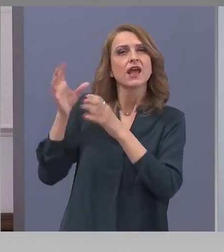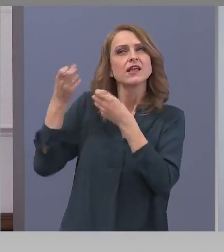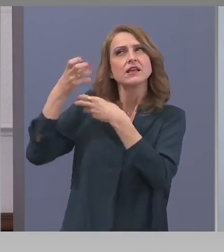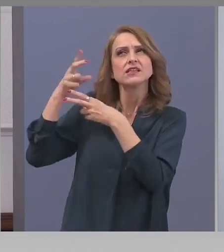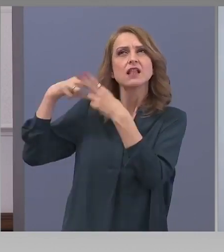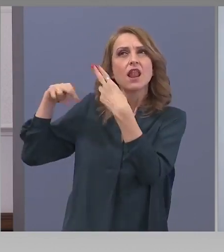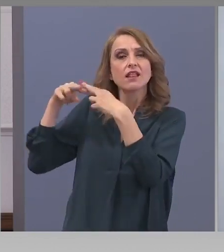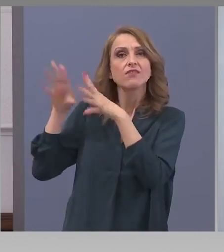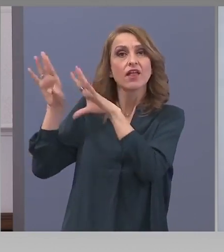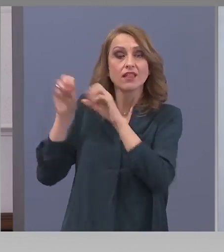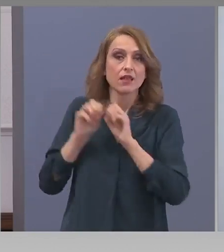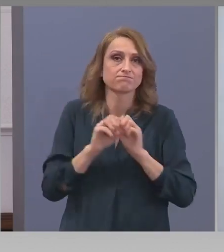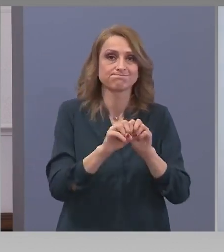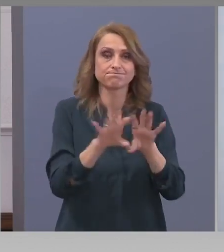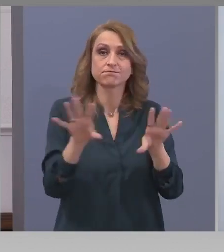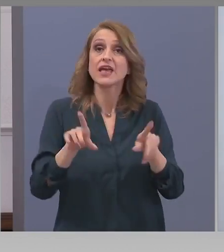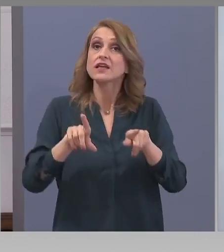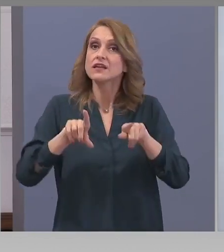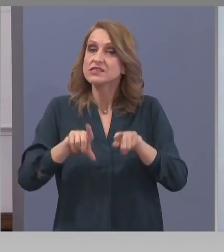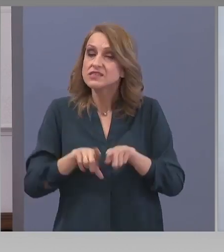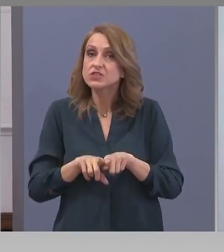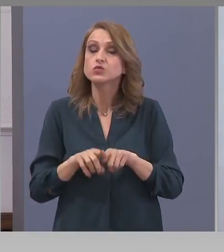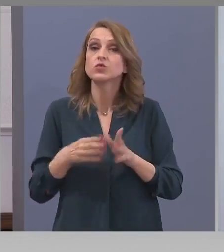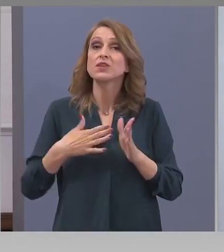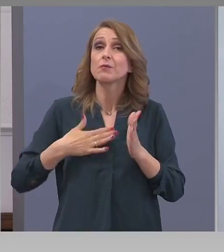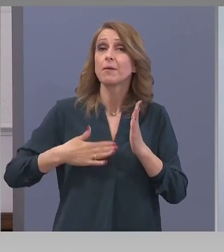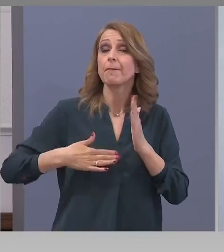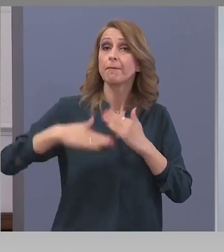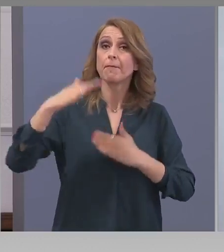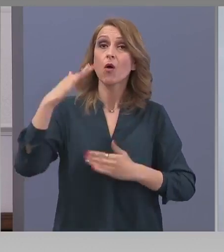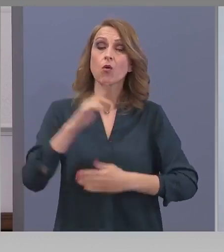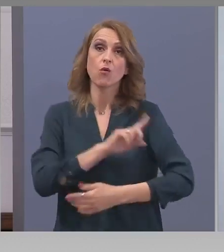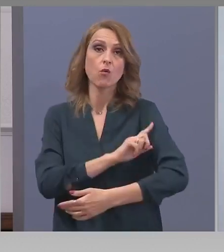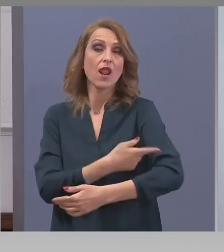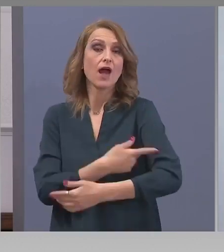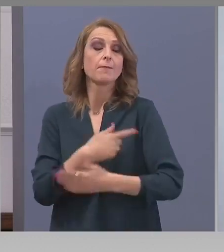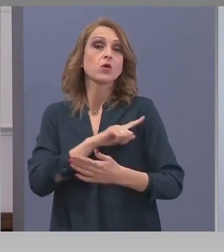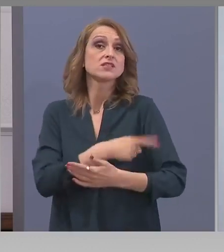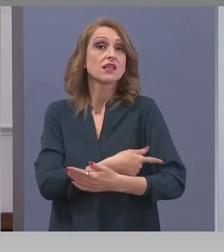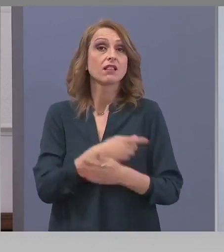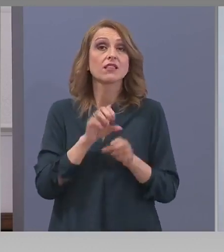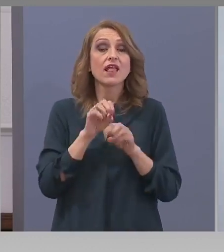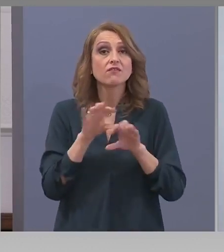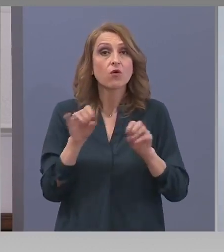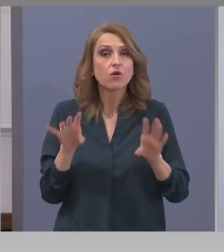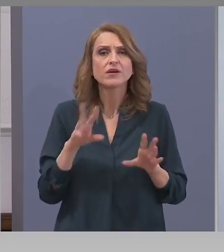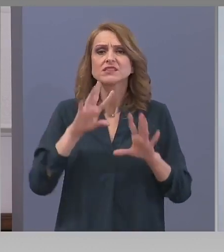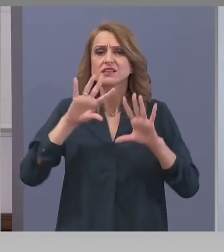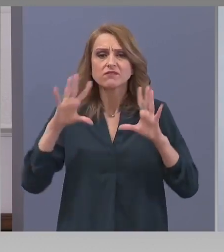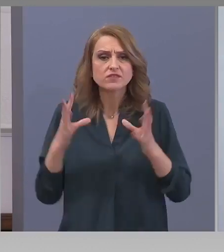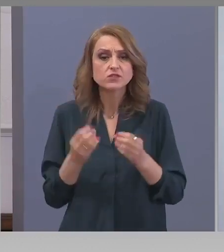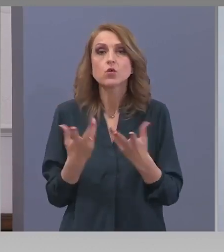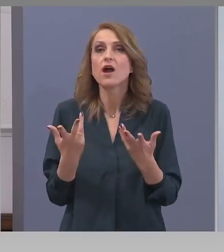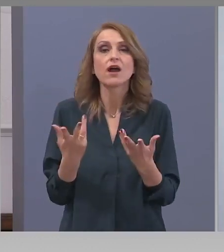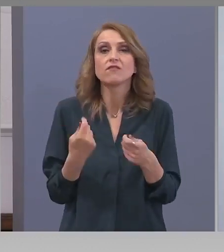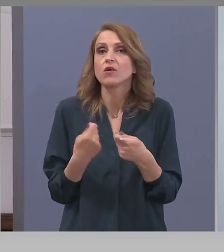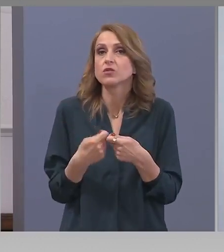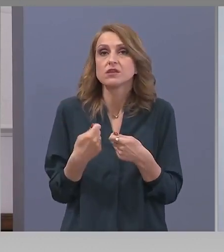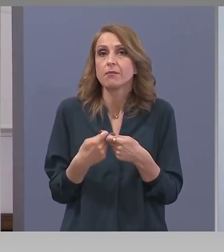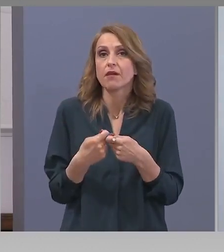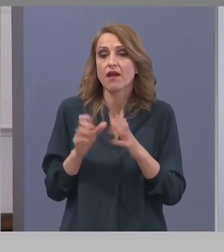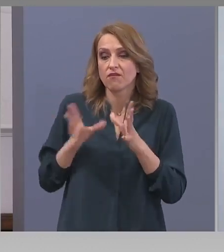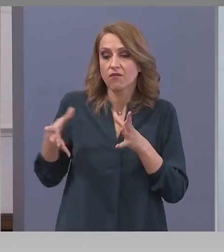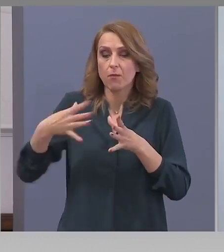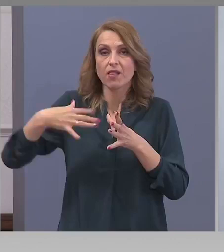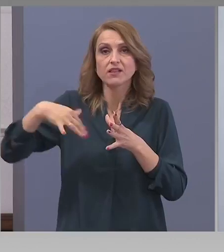И същевременно да засили информативността по всичко това, което се прави в областта на медицината за